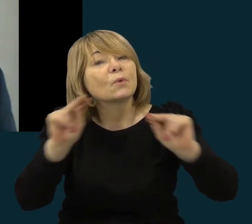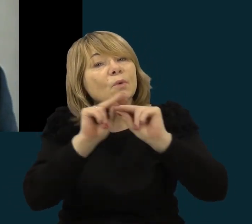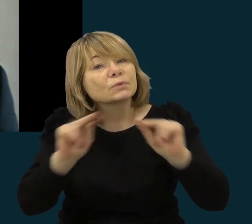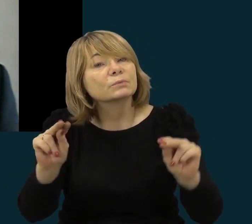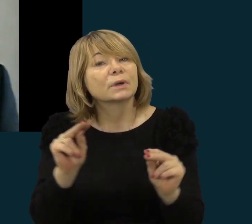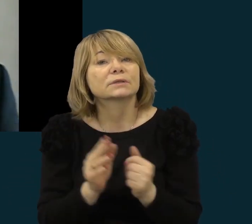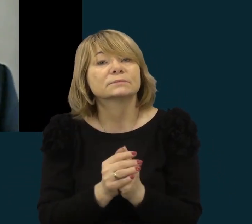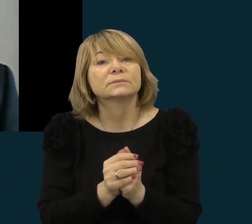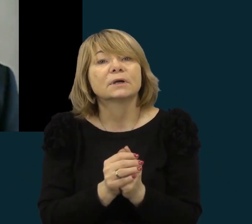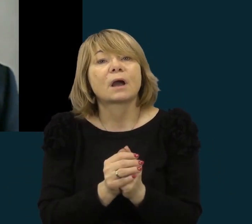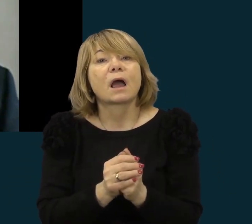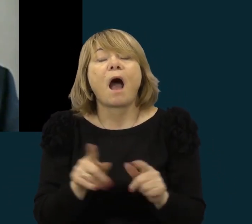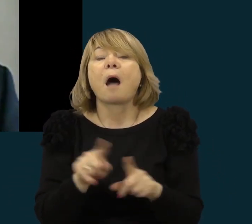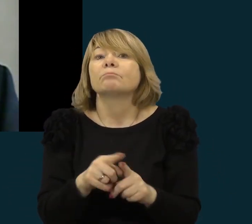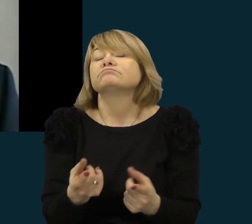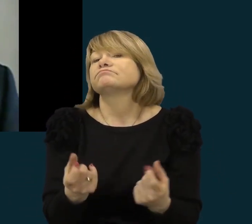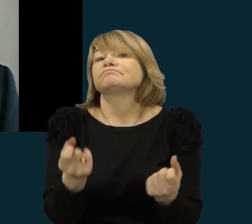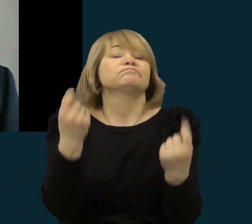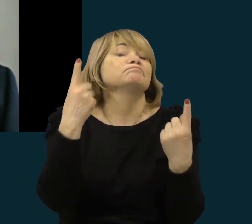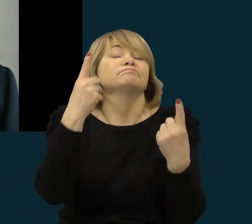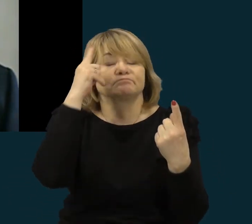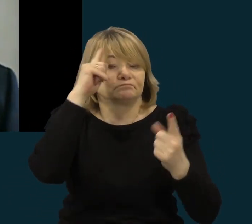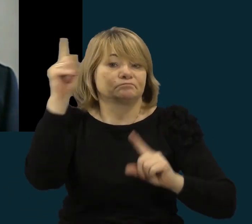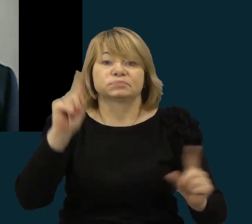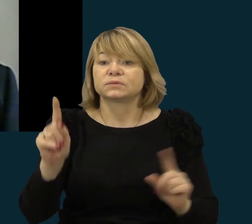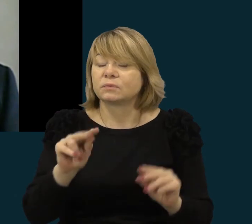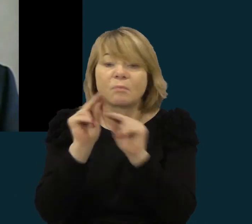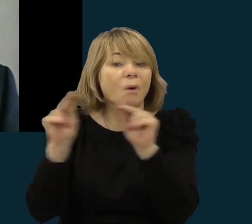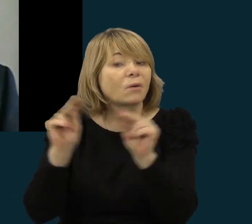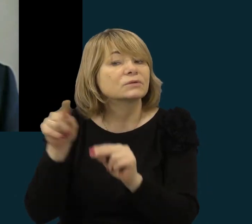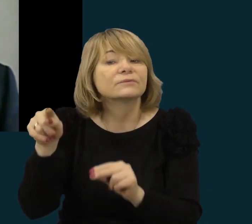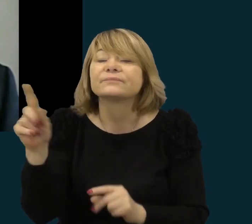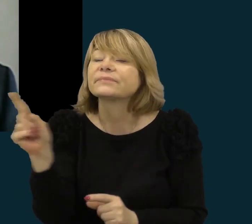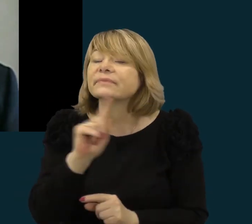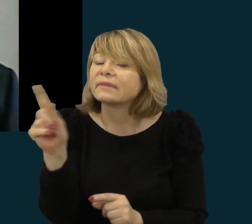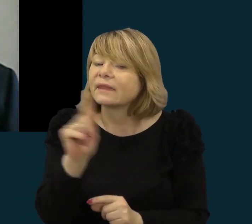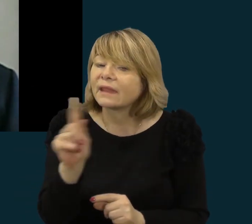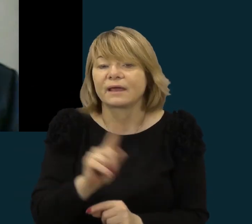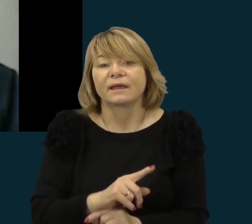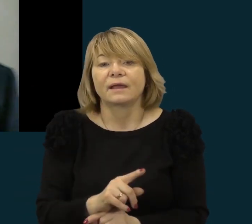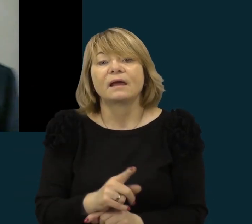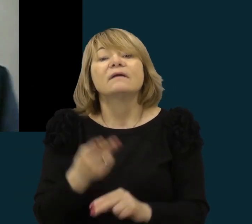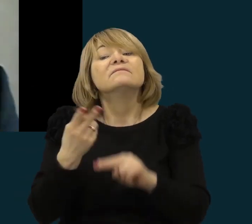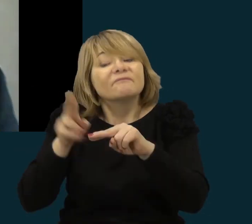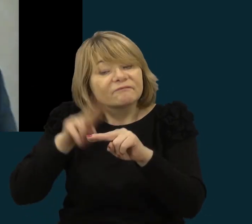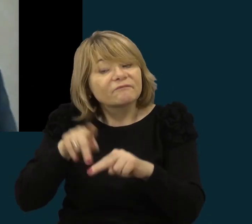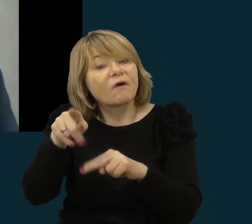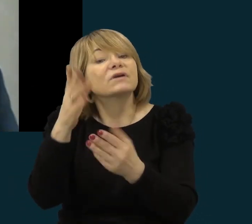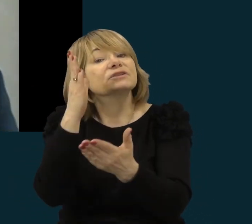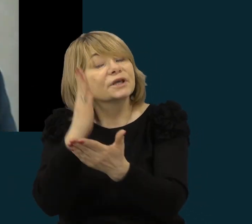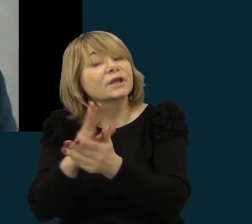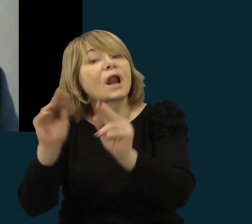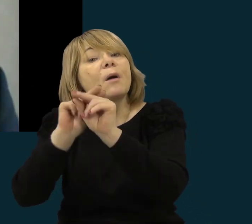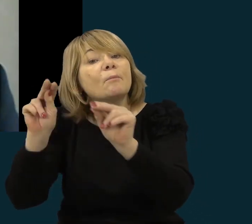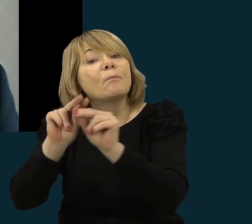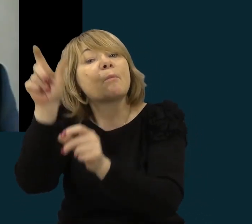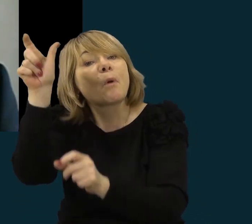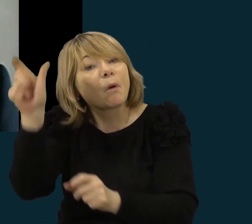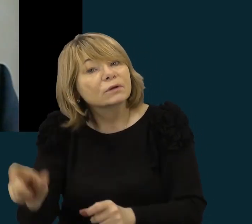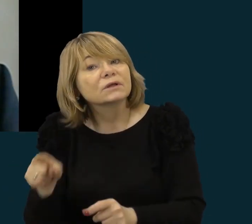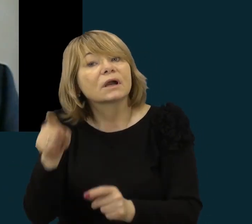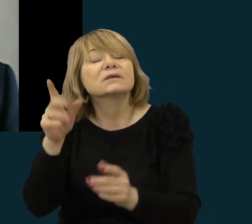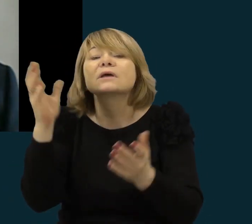pasakyti, iššūkis mokytojams. Man atrodo, tam ir yra mokytojas, kad jis rastų. Bet